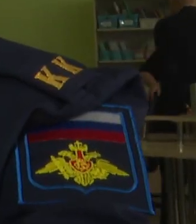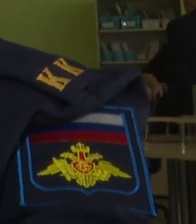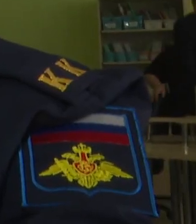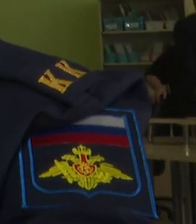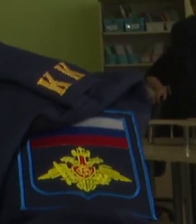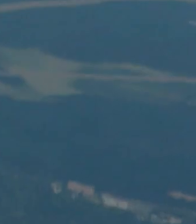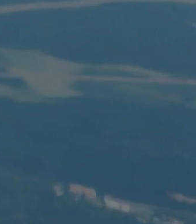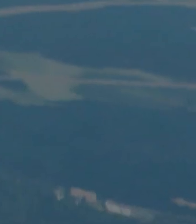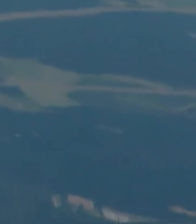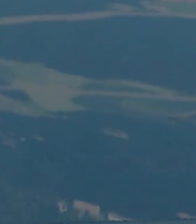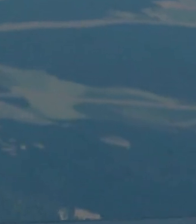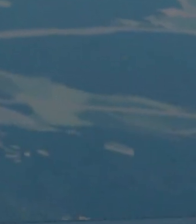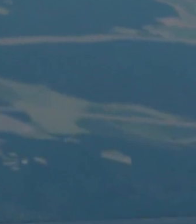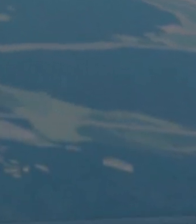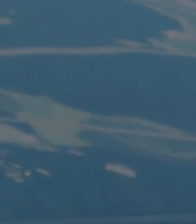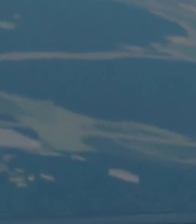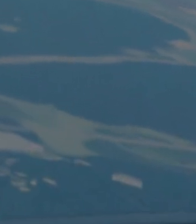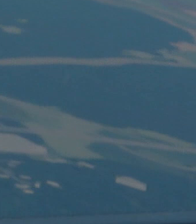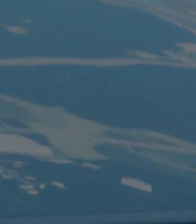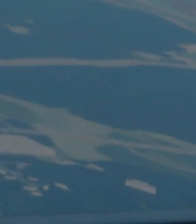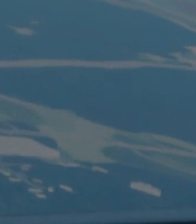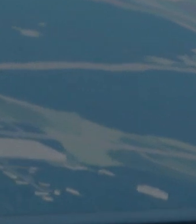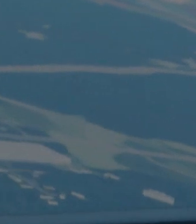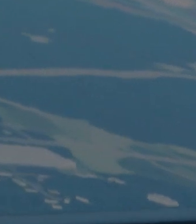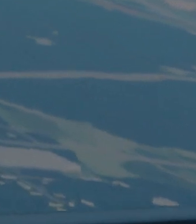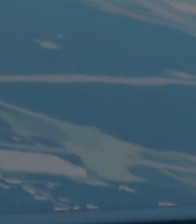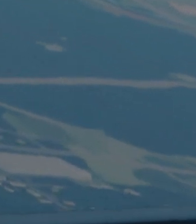Кирилл Мусаев, Эдуард Горева в такой день на Мире Белогория.